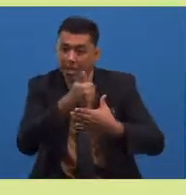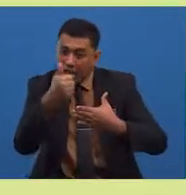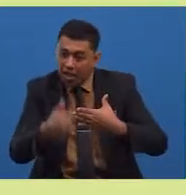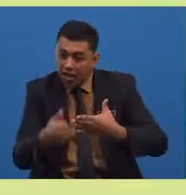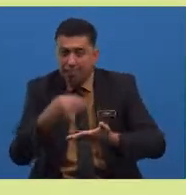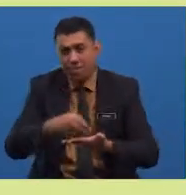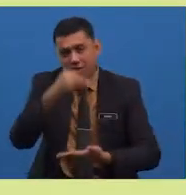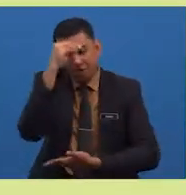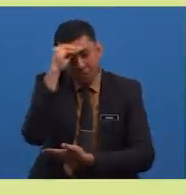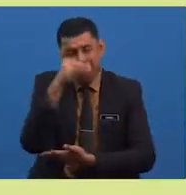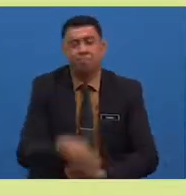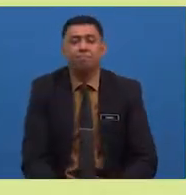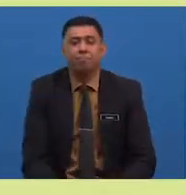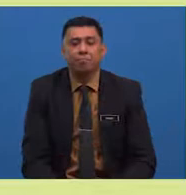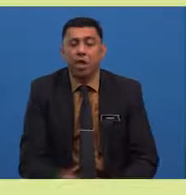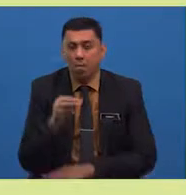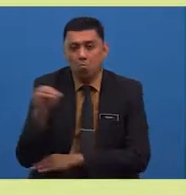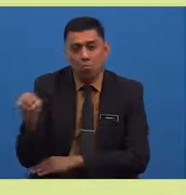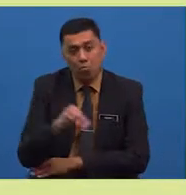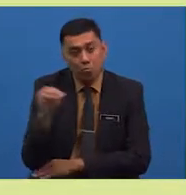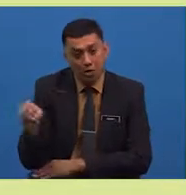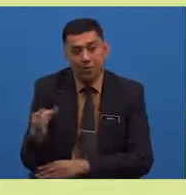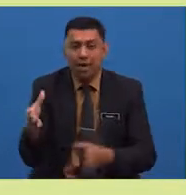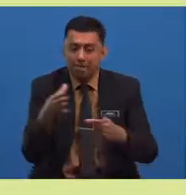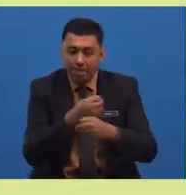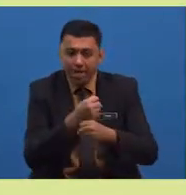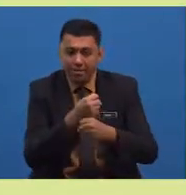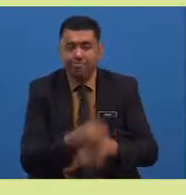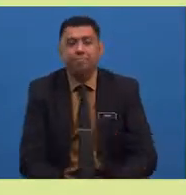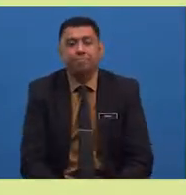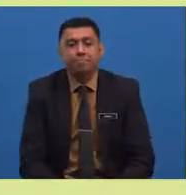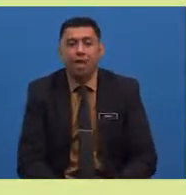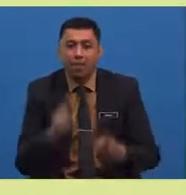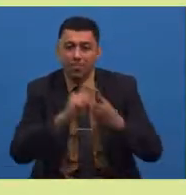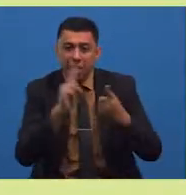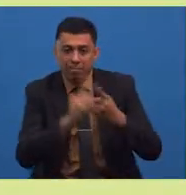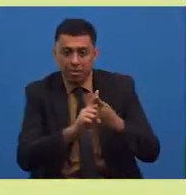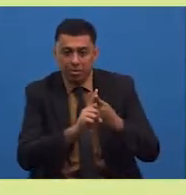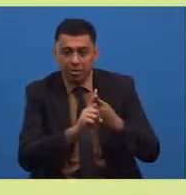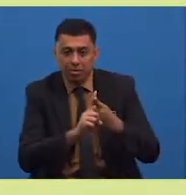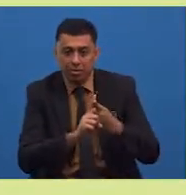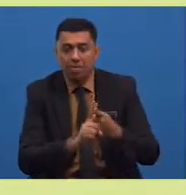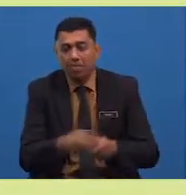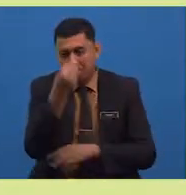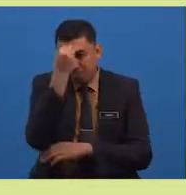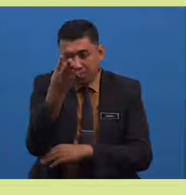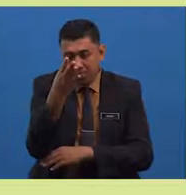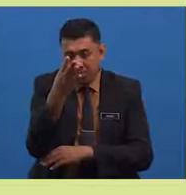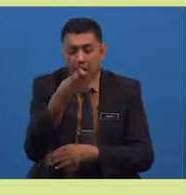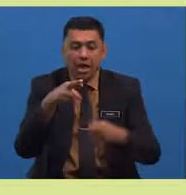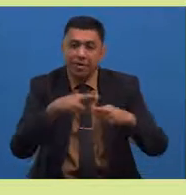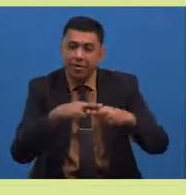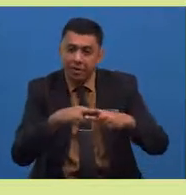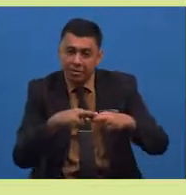pembelajaran, murid-murid dapat Pertama, menyatakan sinopsis